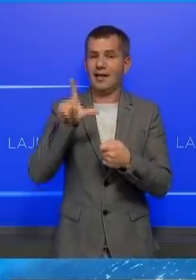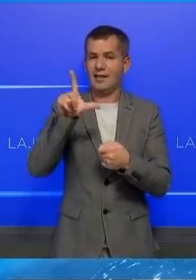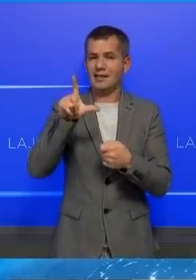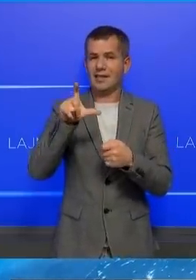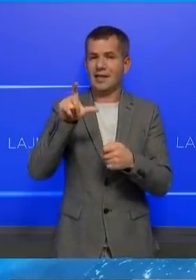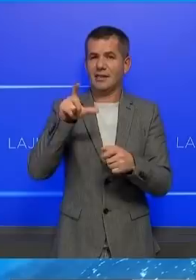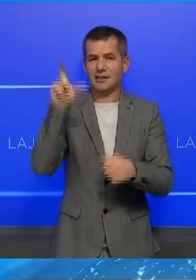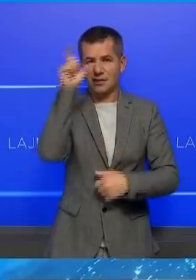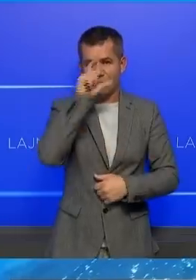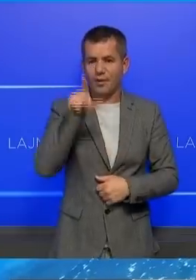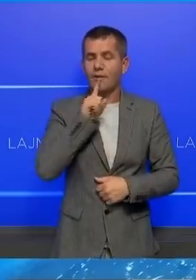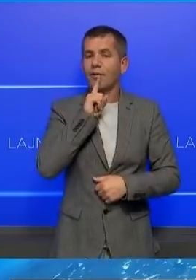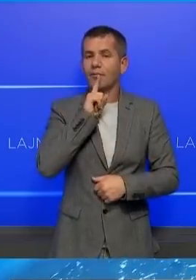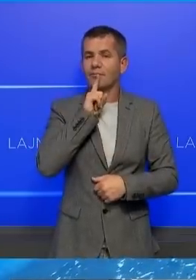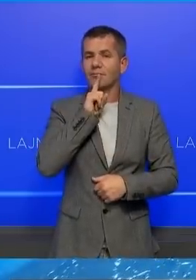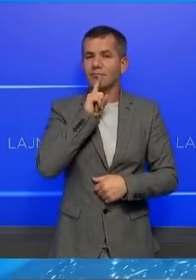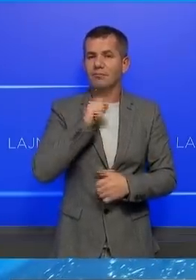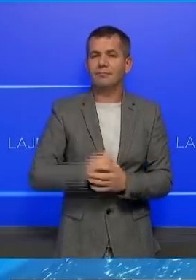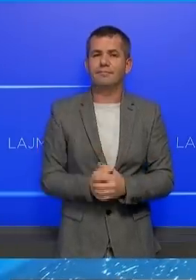votuesit.